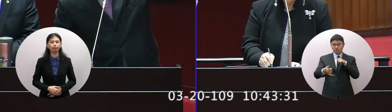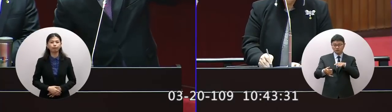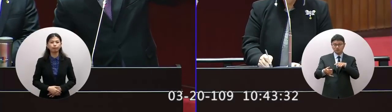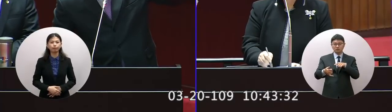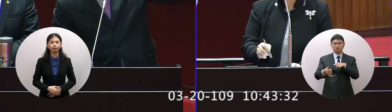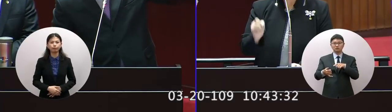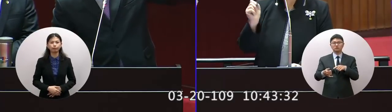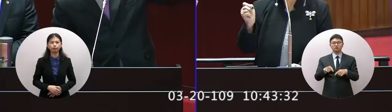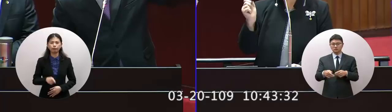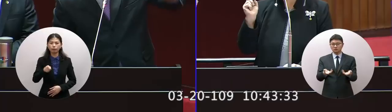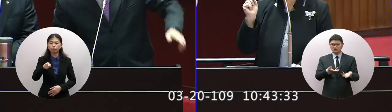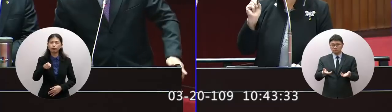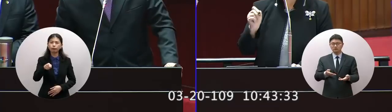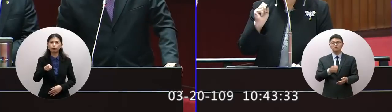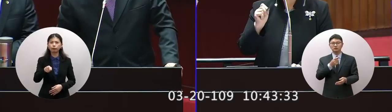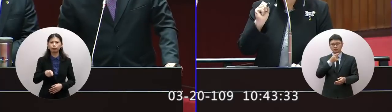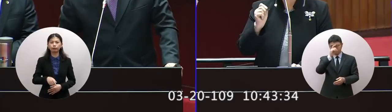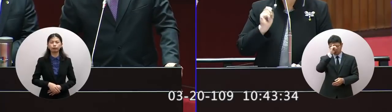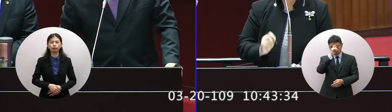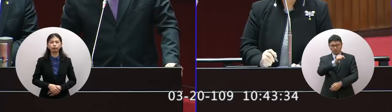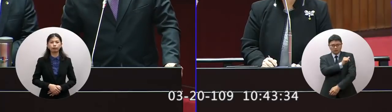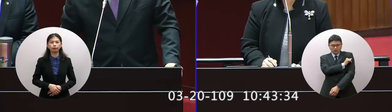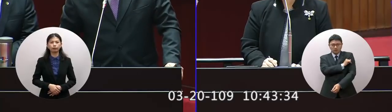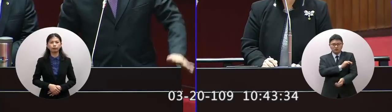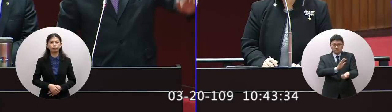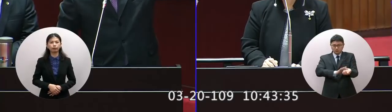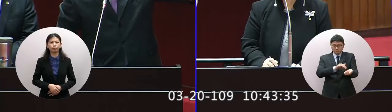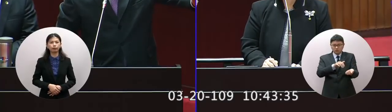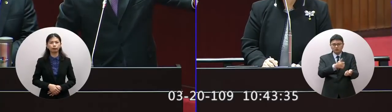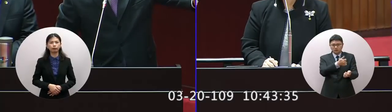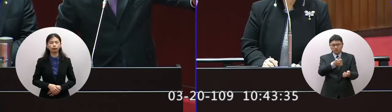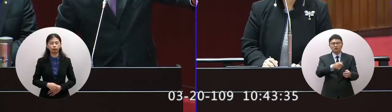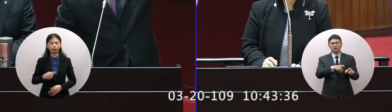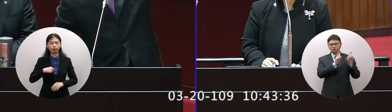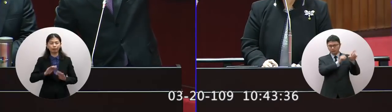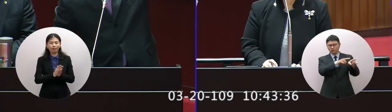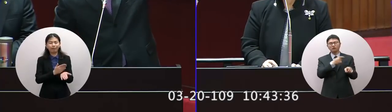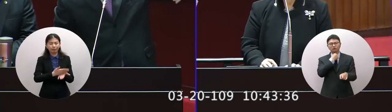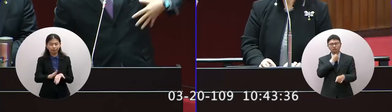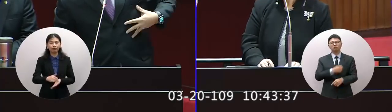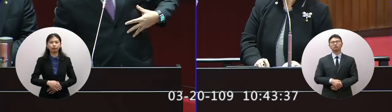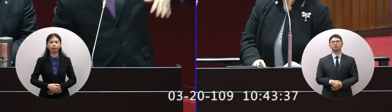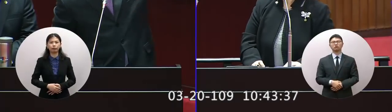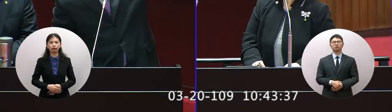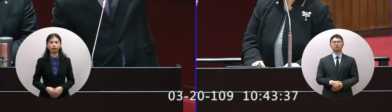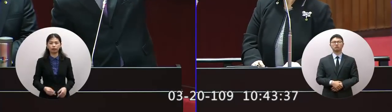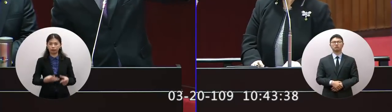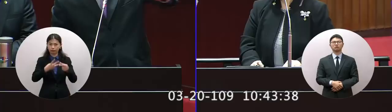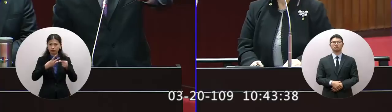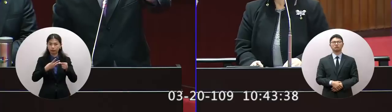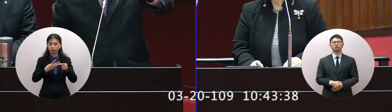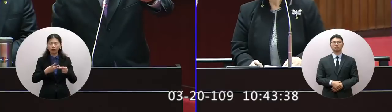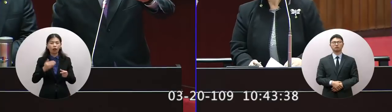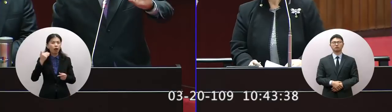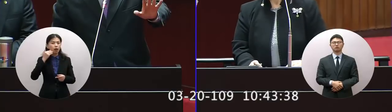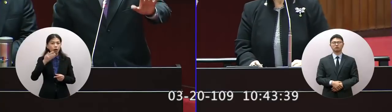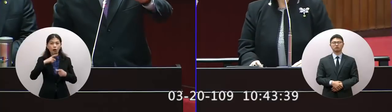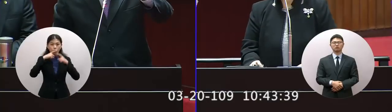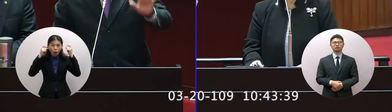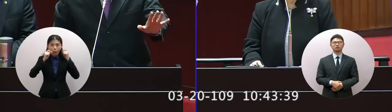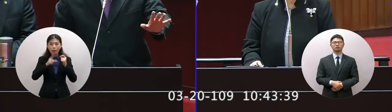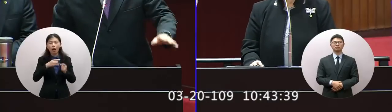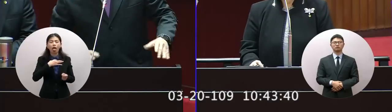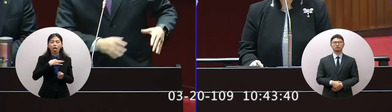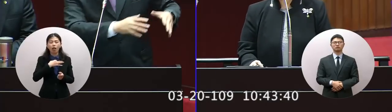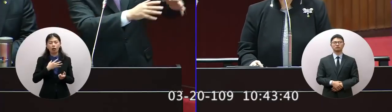因為這有些藥藥的醫護人員我也最要求你這個 第三項至於說買不到口罩 我